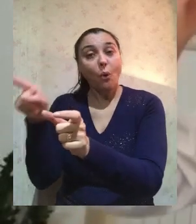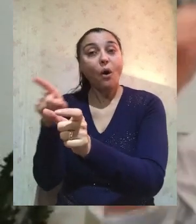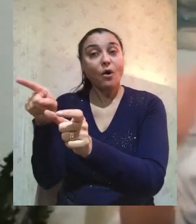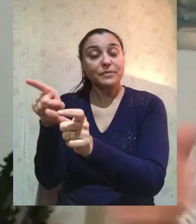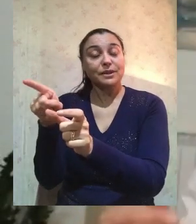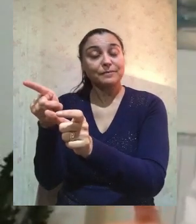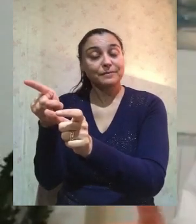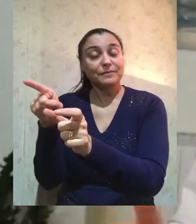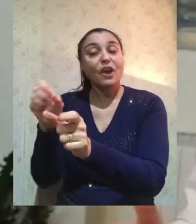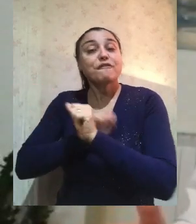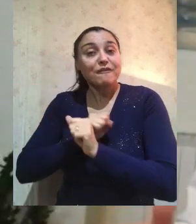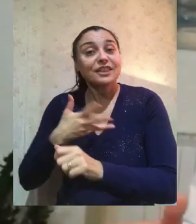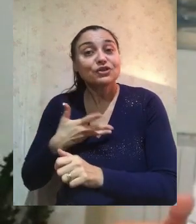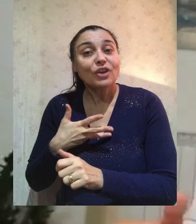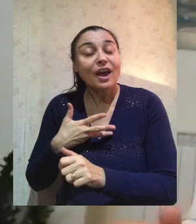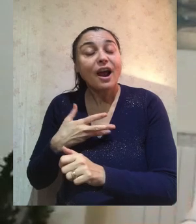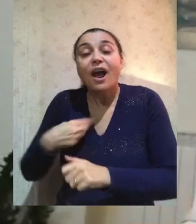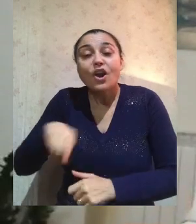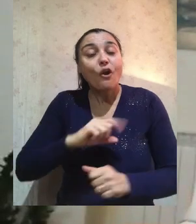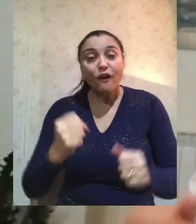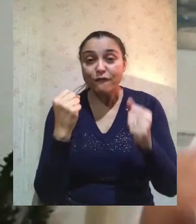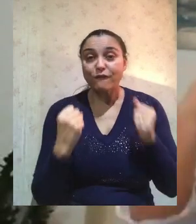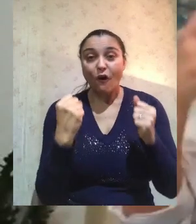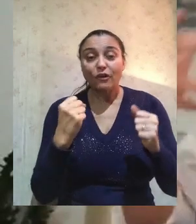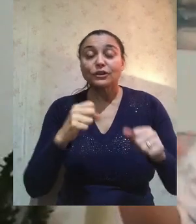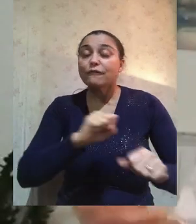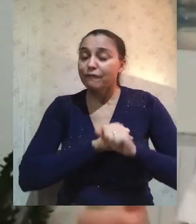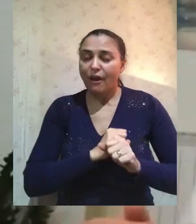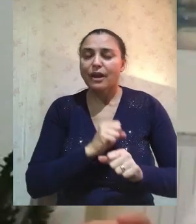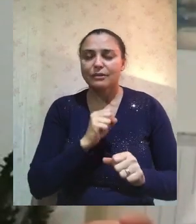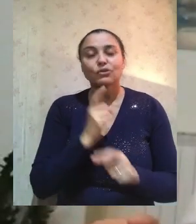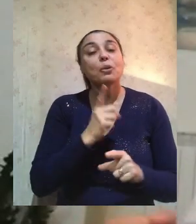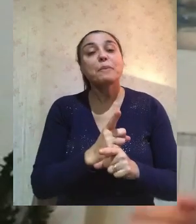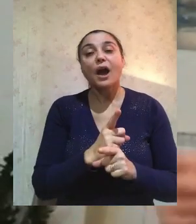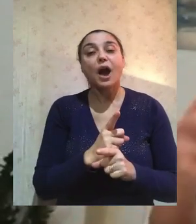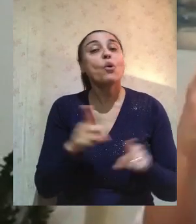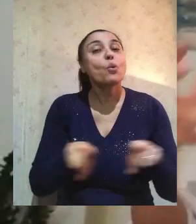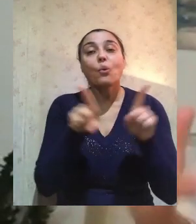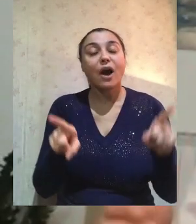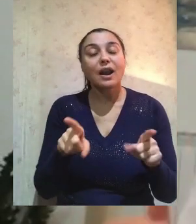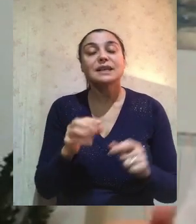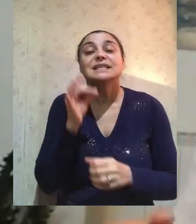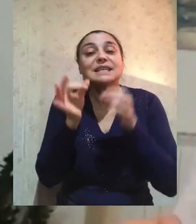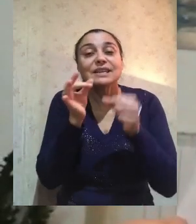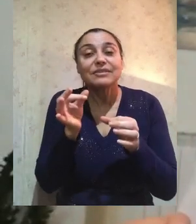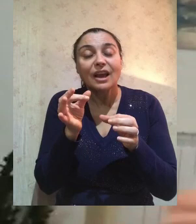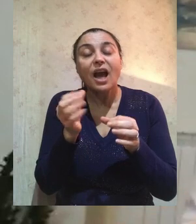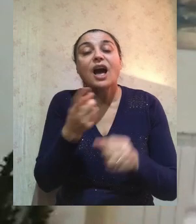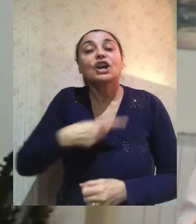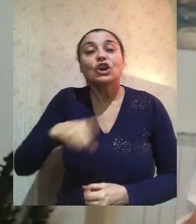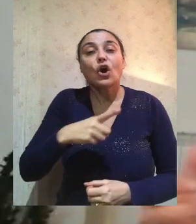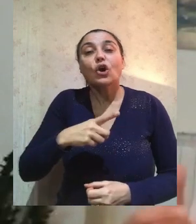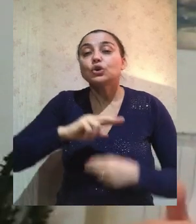tetti non sono più come quelli facilmente scoperchiabili non è questo che ci chiede il Signore ma il senso è quello di